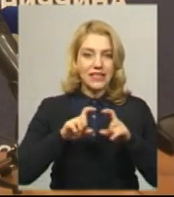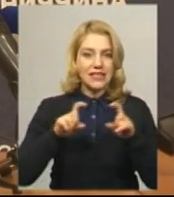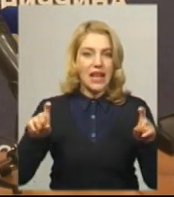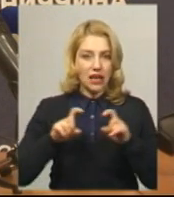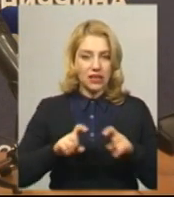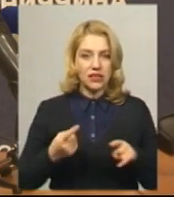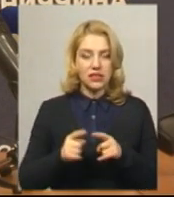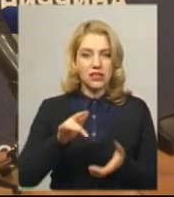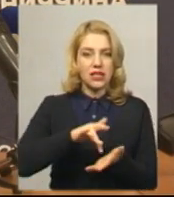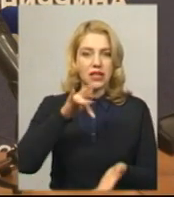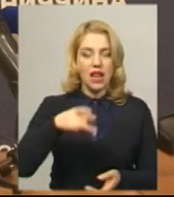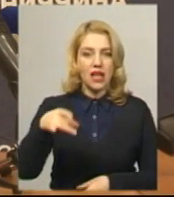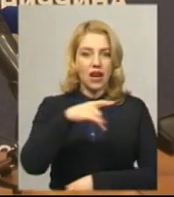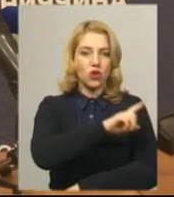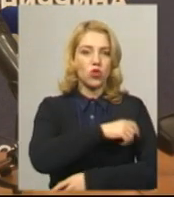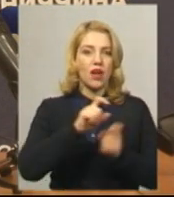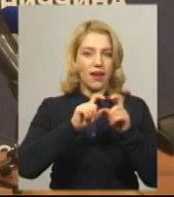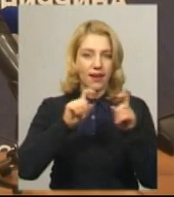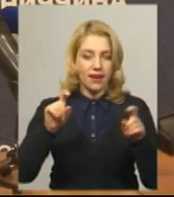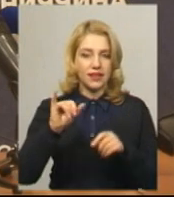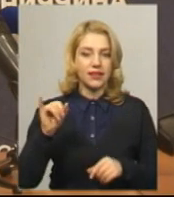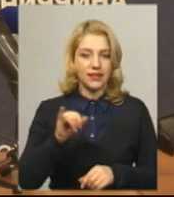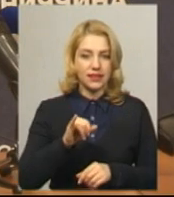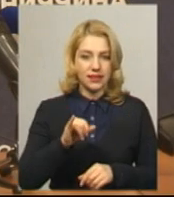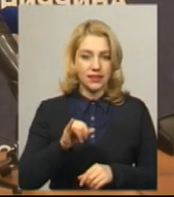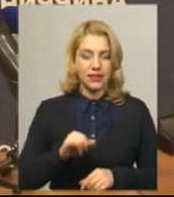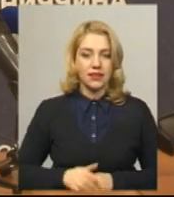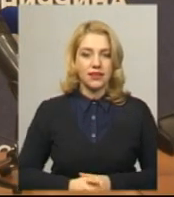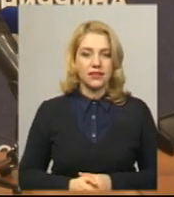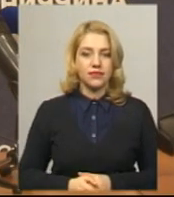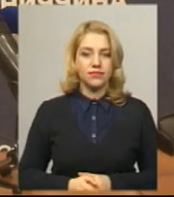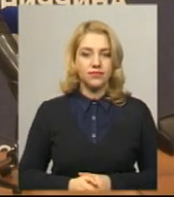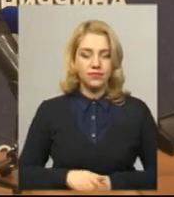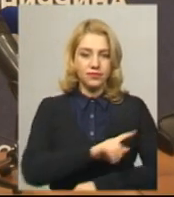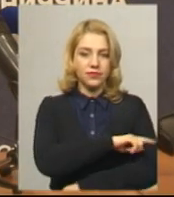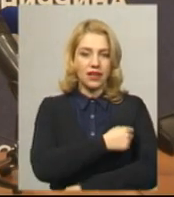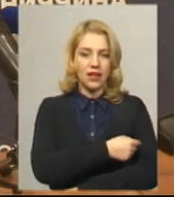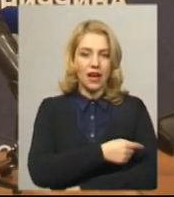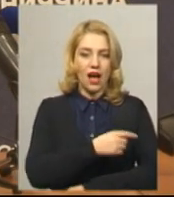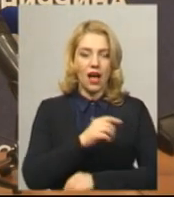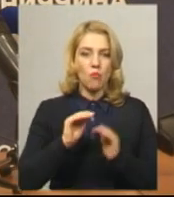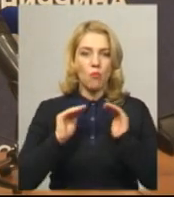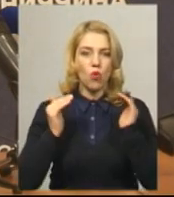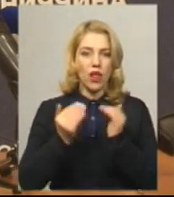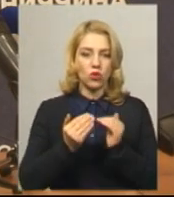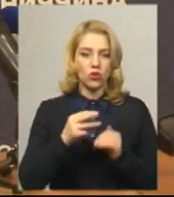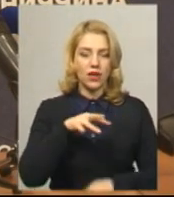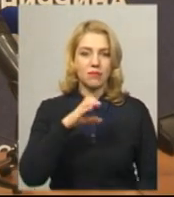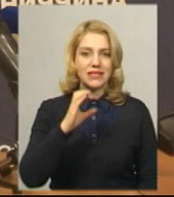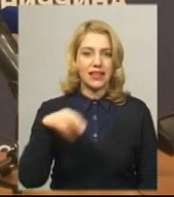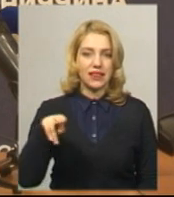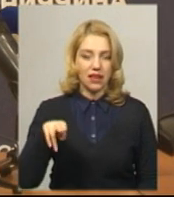центральні райони лікарні і лікарні і амбулаторі на рівні ПМСД,